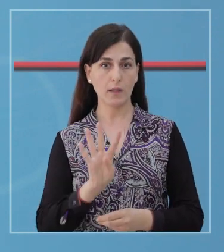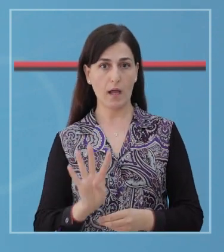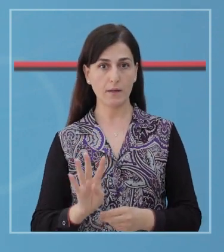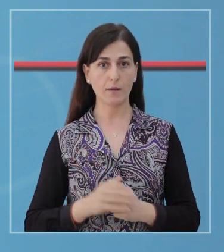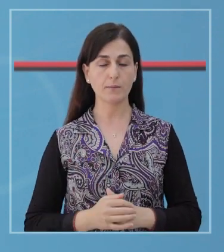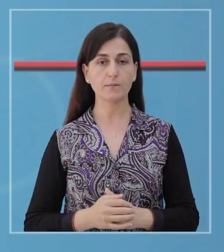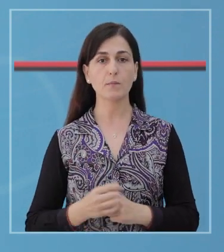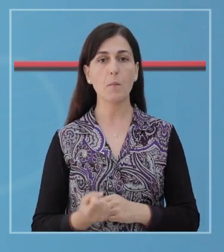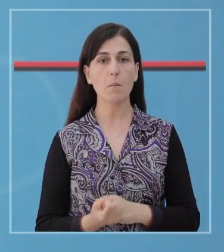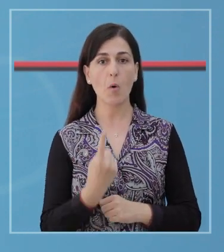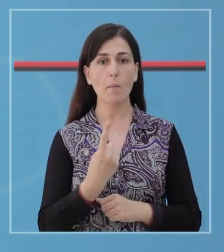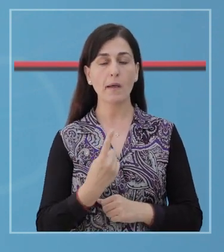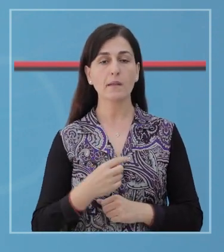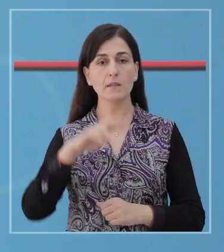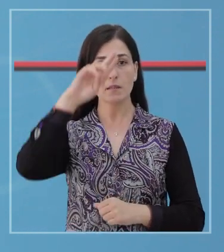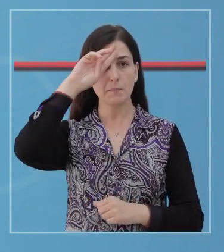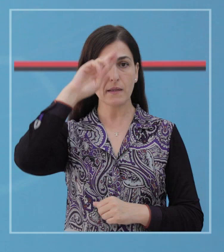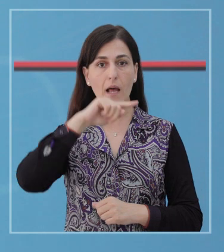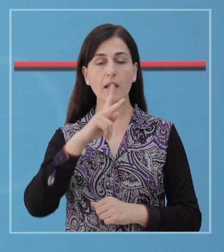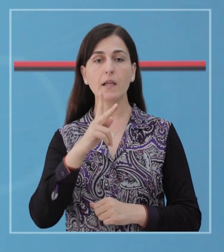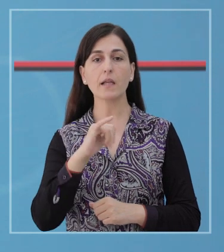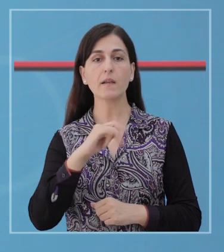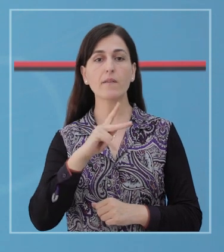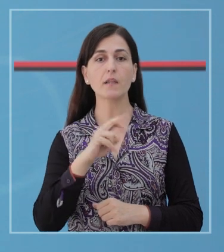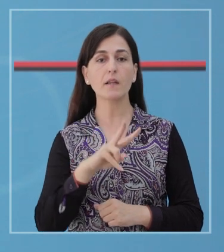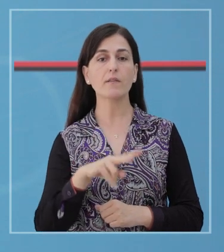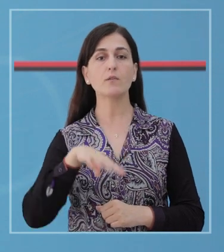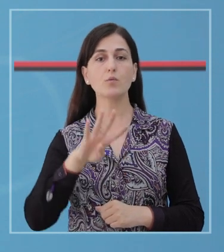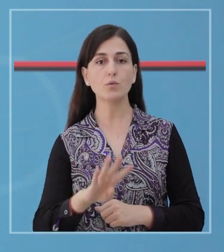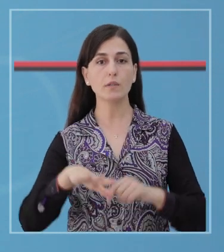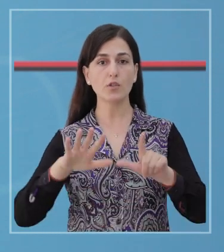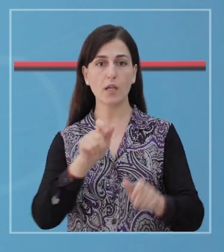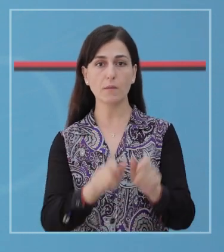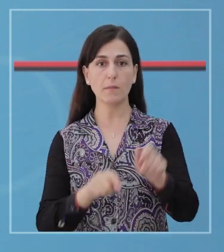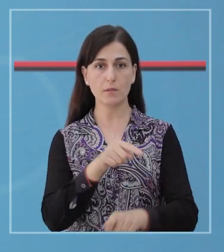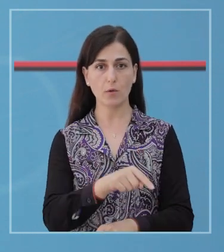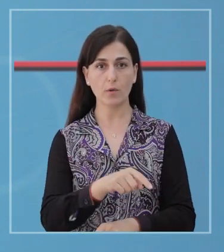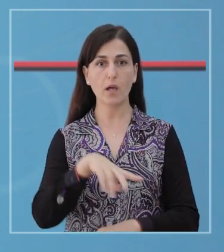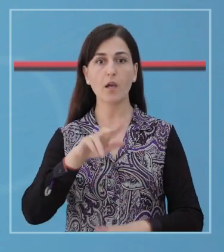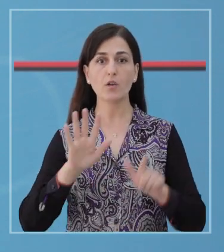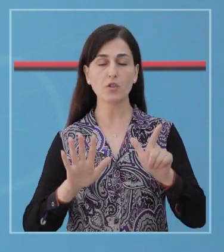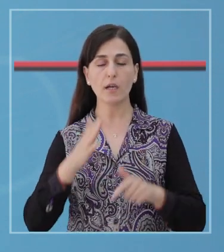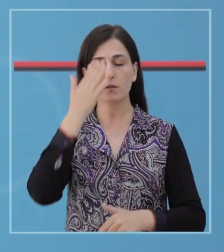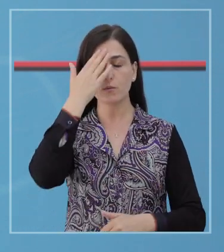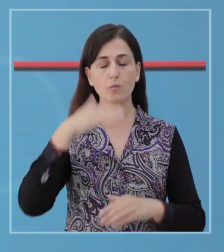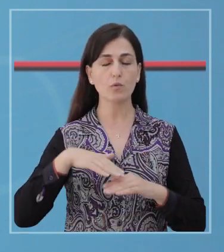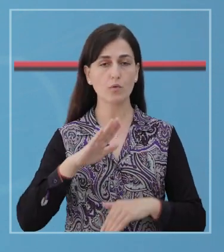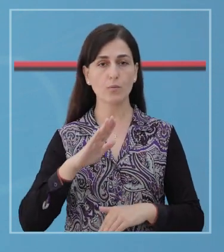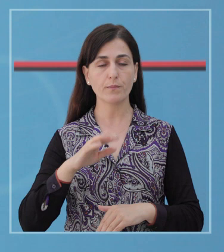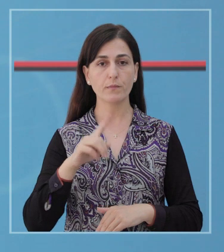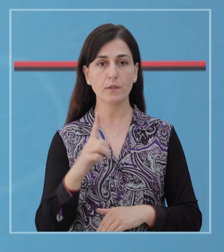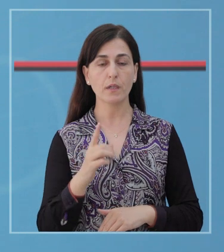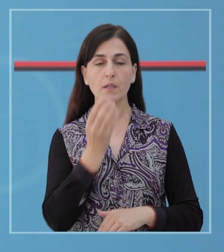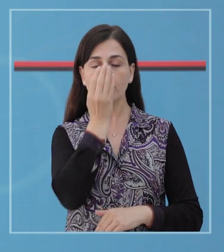.024. Aktualisht në spitalin efektiv për marrin shërbim 27 pacientë, 7 për tyre janë në